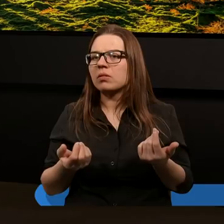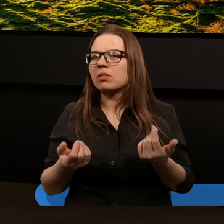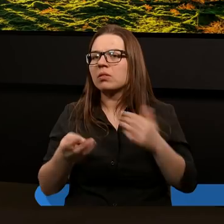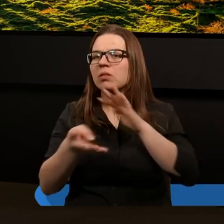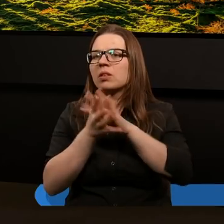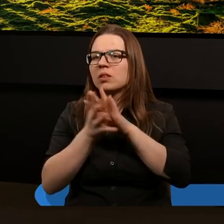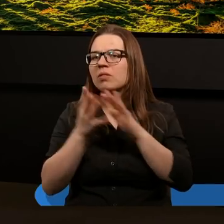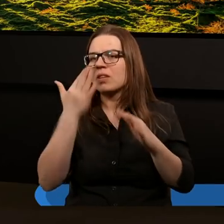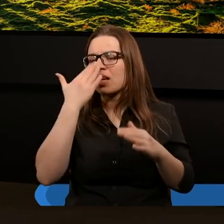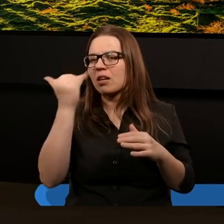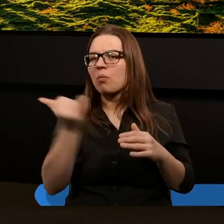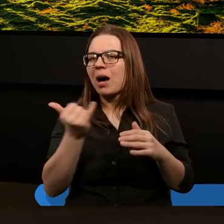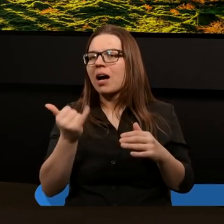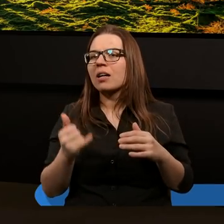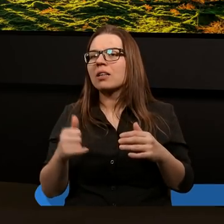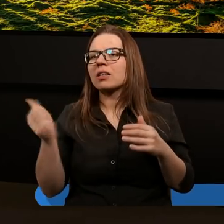19 maja